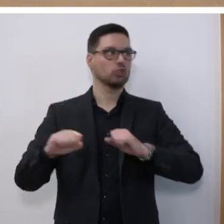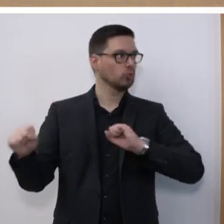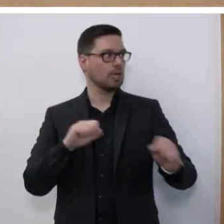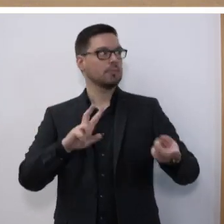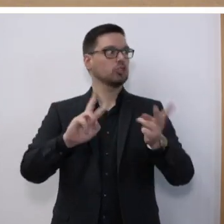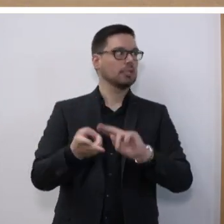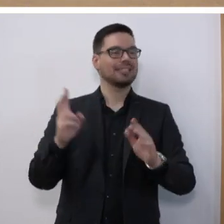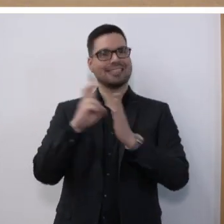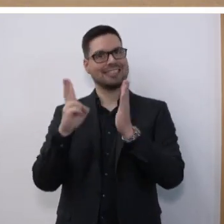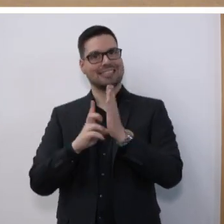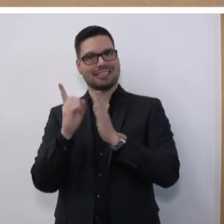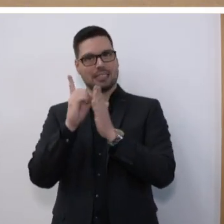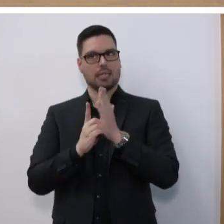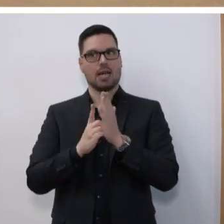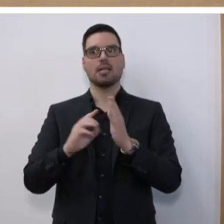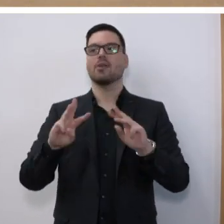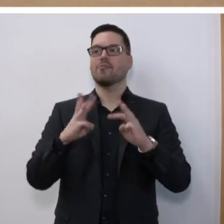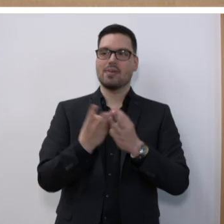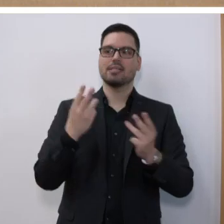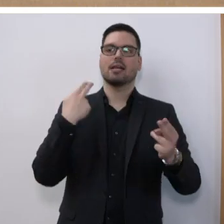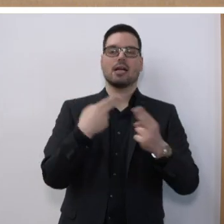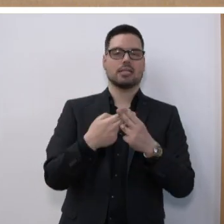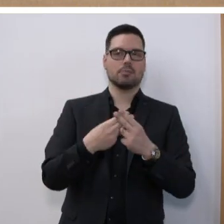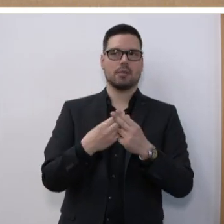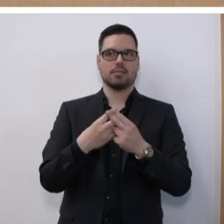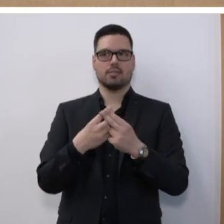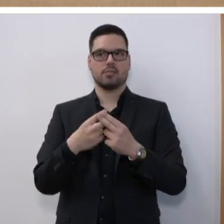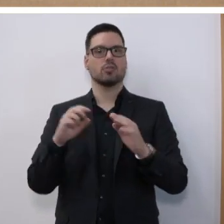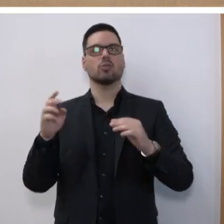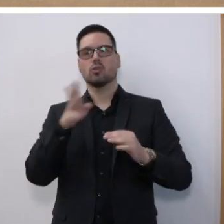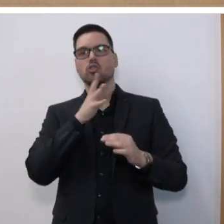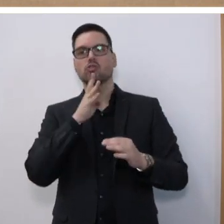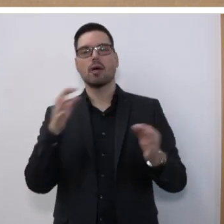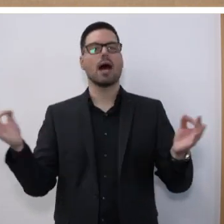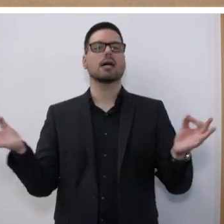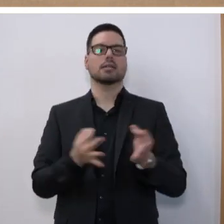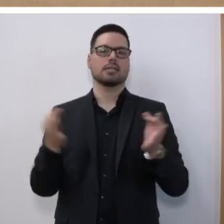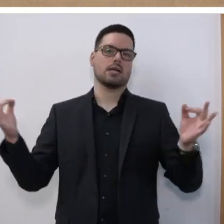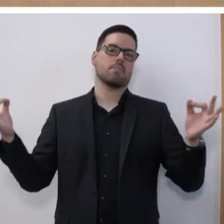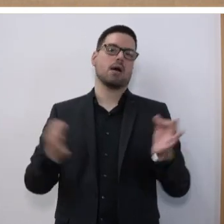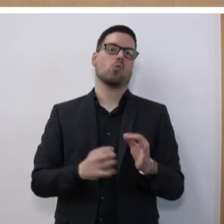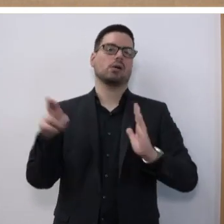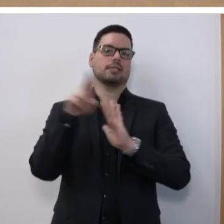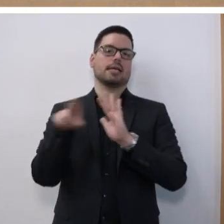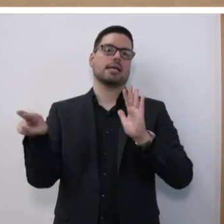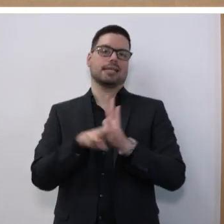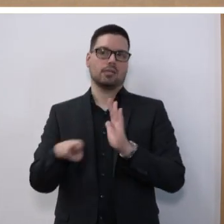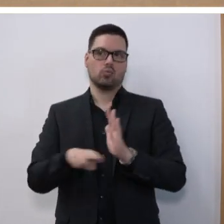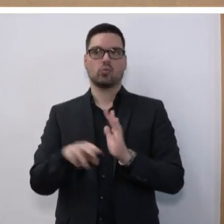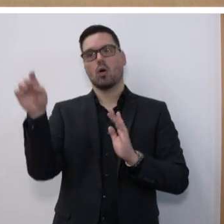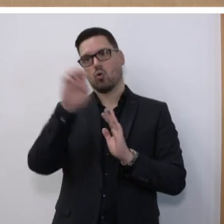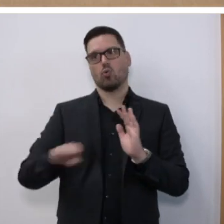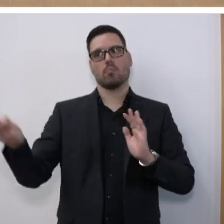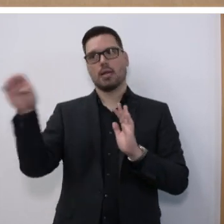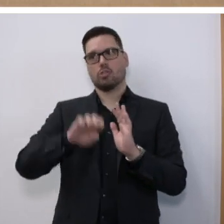sich ändernden digitalen Welt angepasst. Es übernimmt den Sprachgebrauch dieser neuen gesetzlichen Regelungen und auch der europäischen